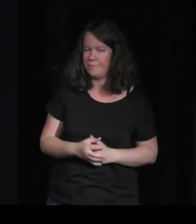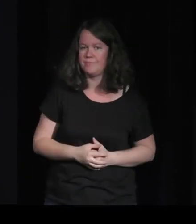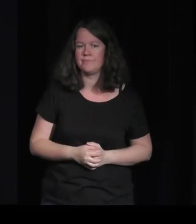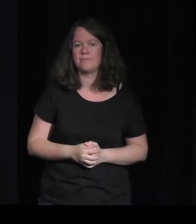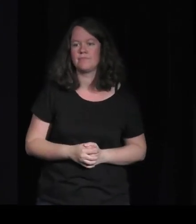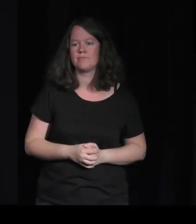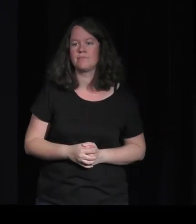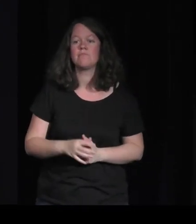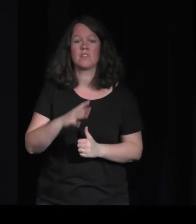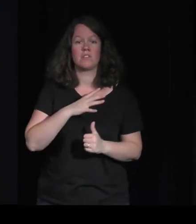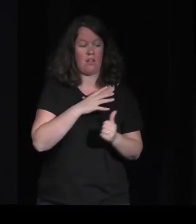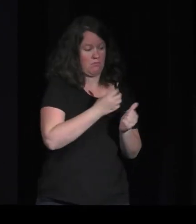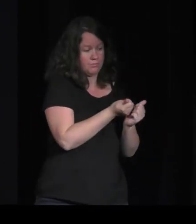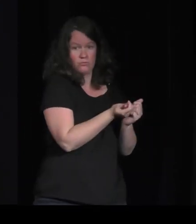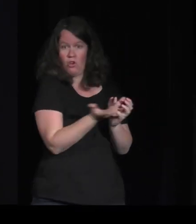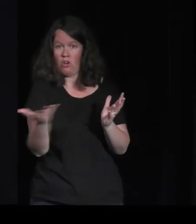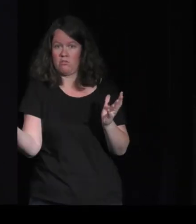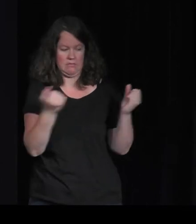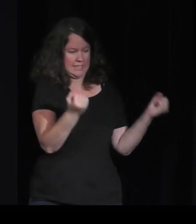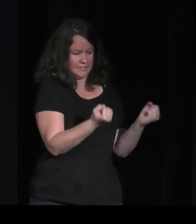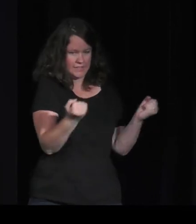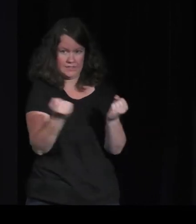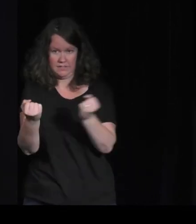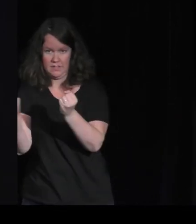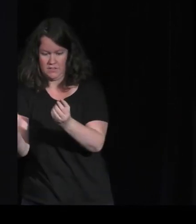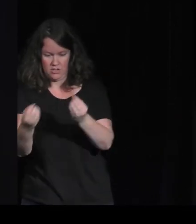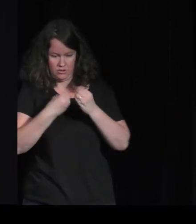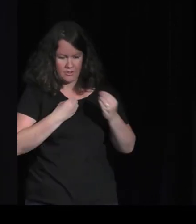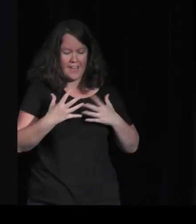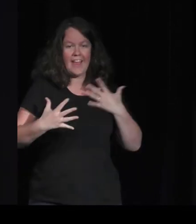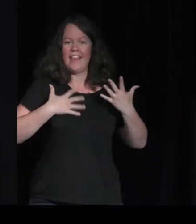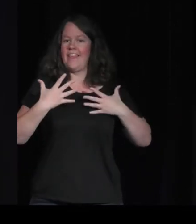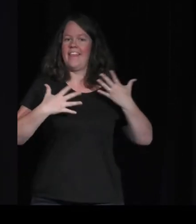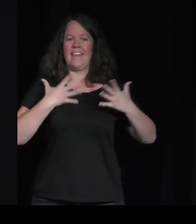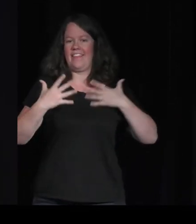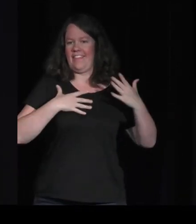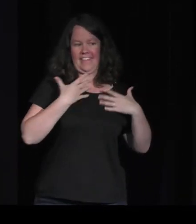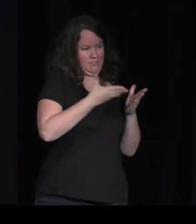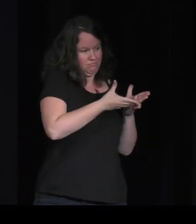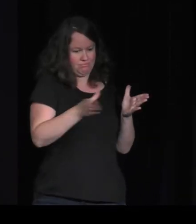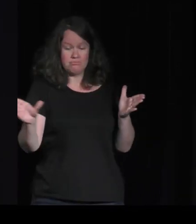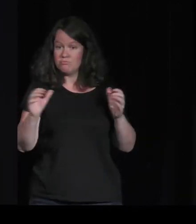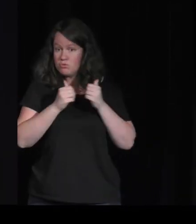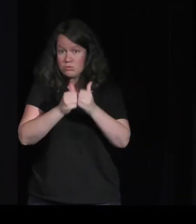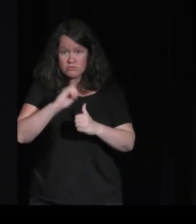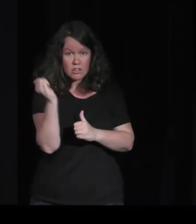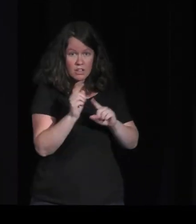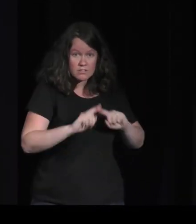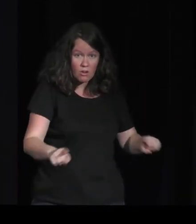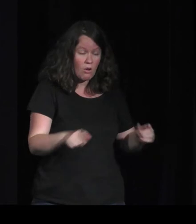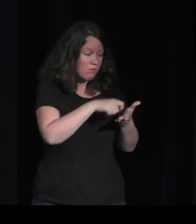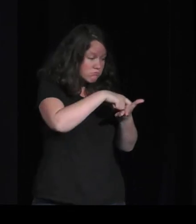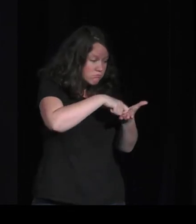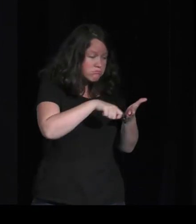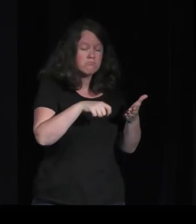il existe un ensemble d'activités qui nous mettent dans des états de flow, dans des expériences optimales. Ça peut être très bien les mots croisés, ça peut être très bien une